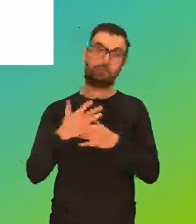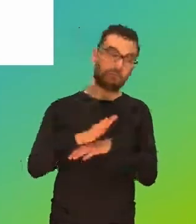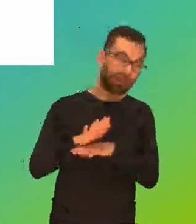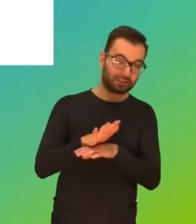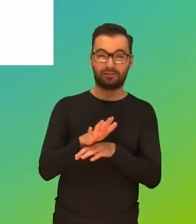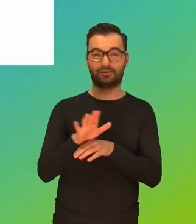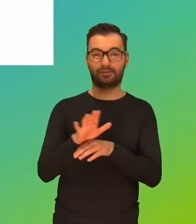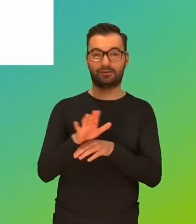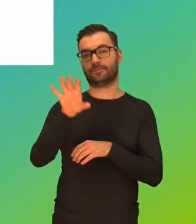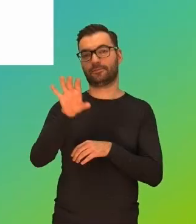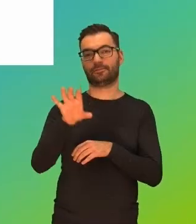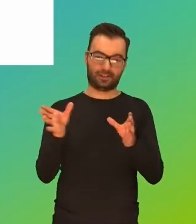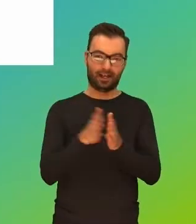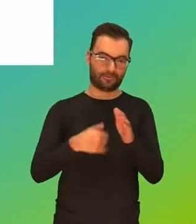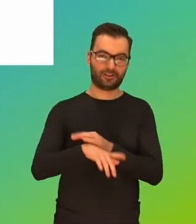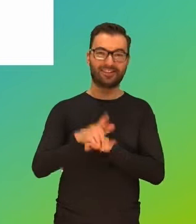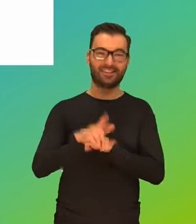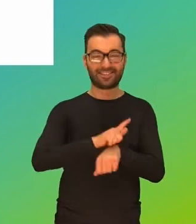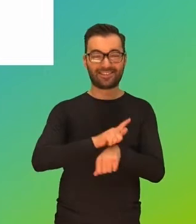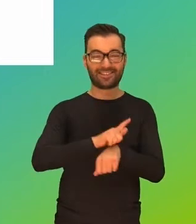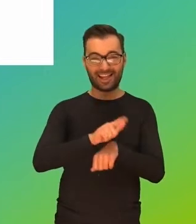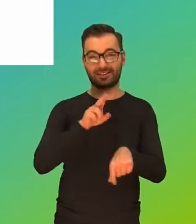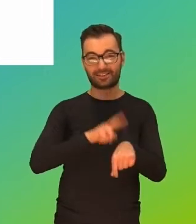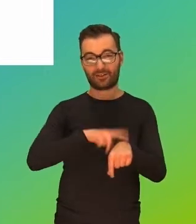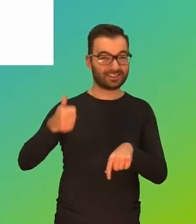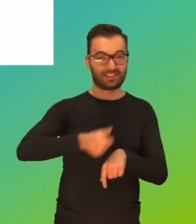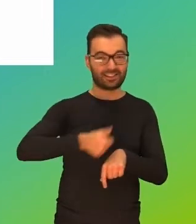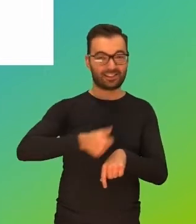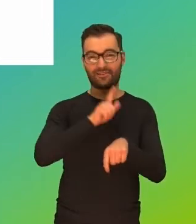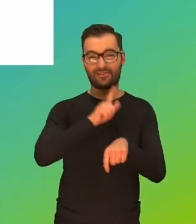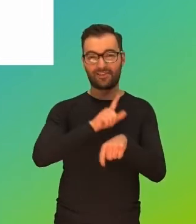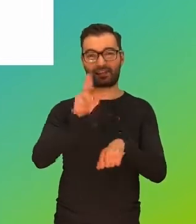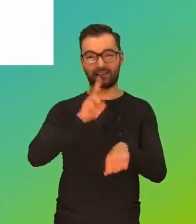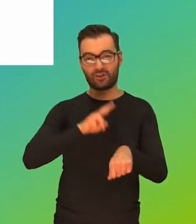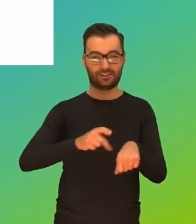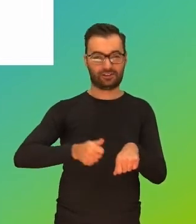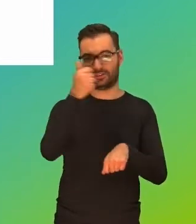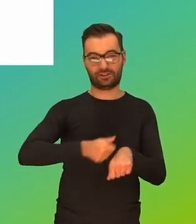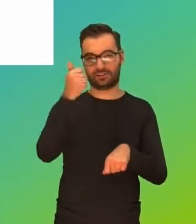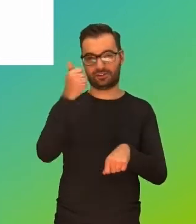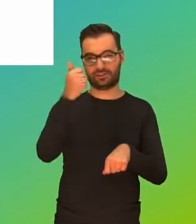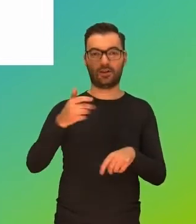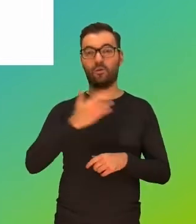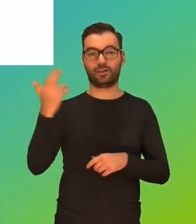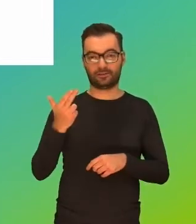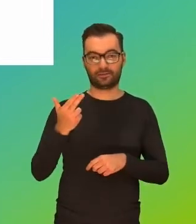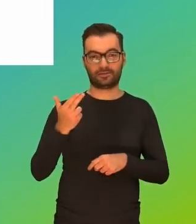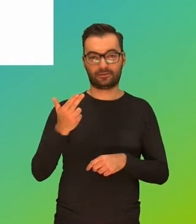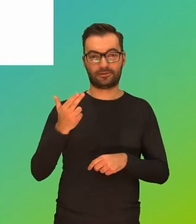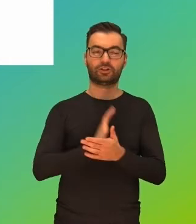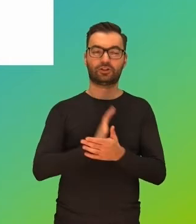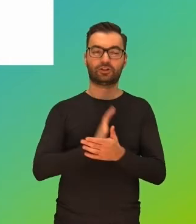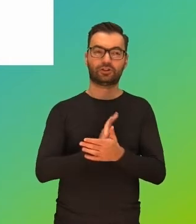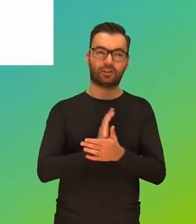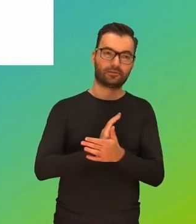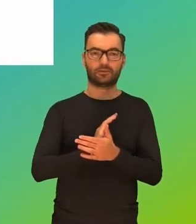to tak naprawdę mamy 12 godzin dziennie. 12 godzin dziennie każdego dnia przed ekranem. W weekendy ta